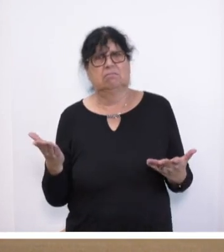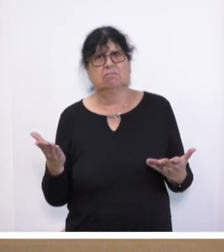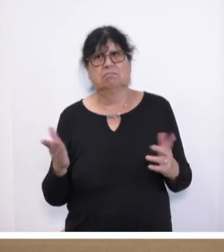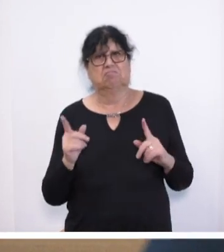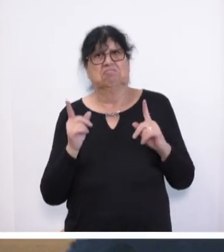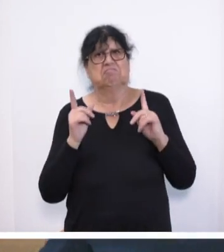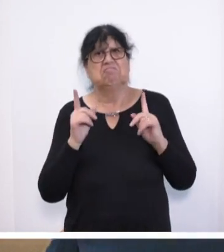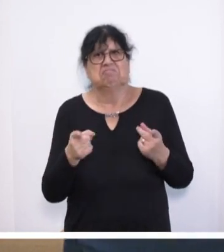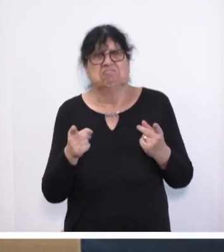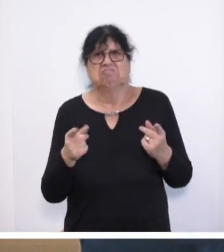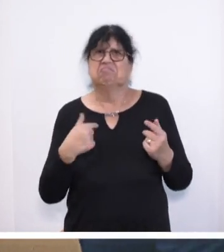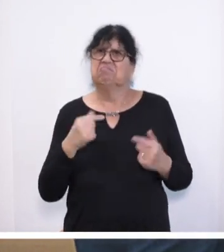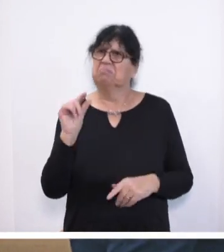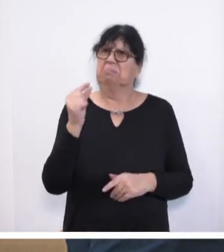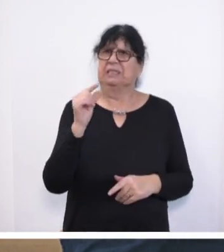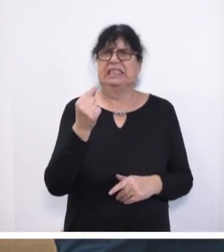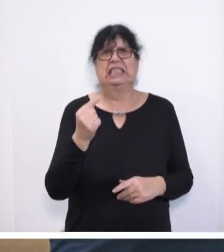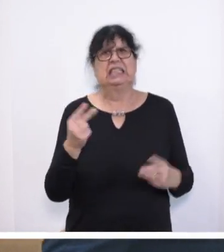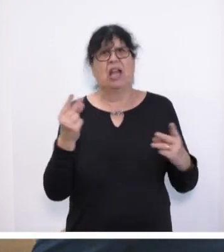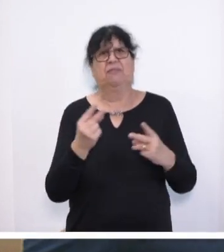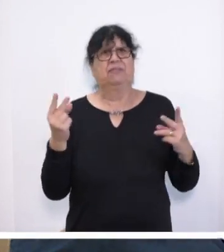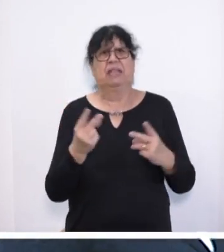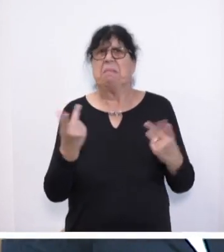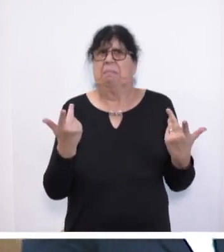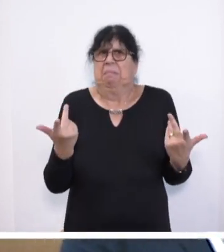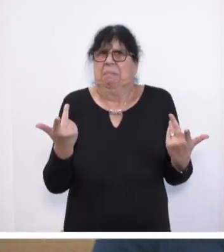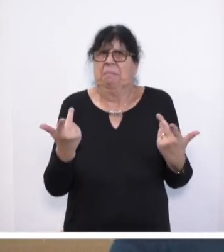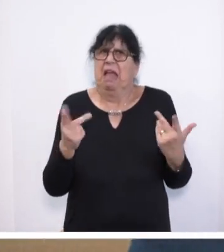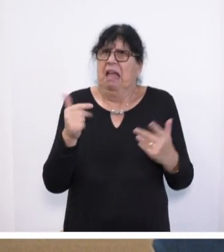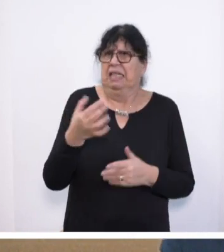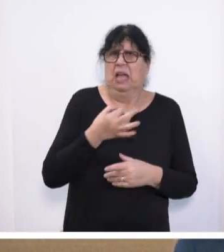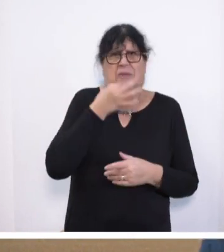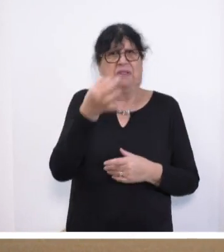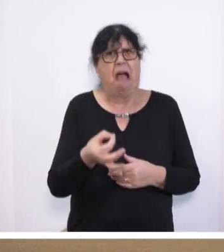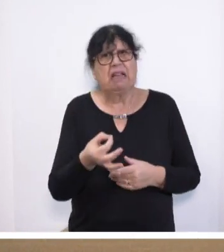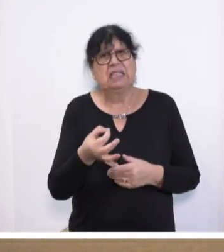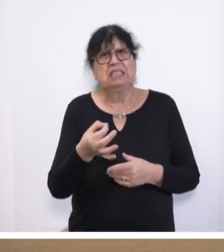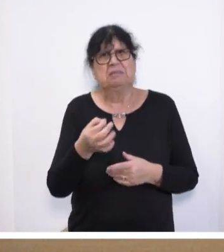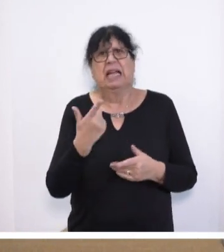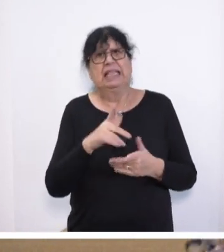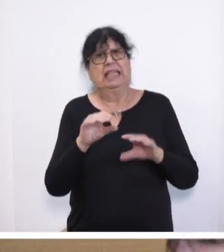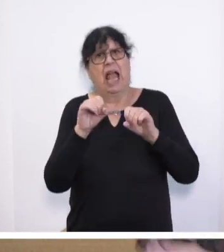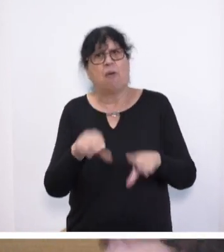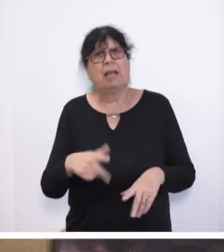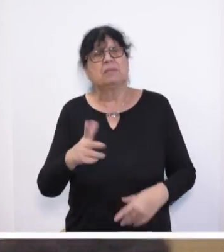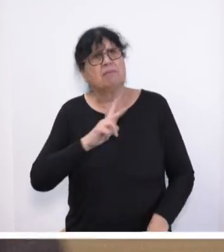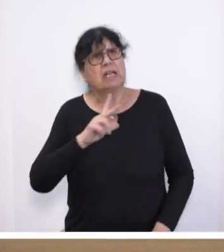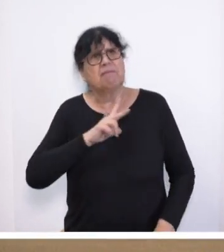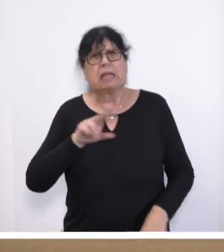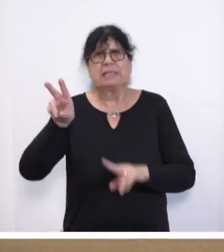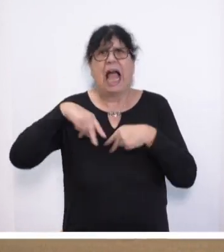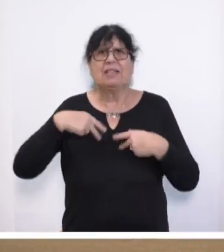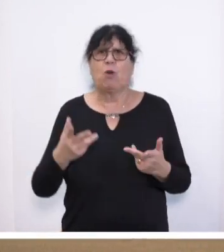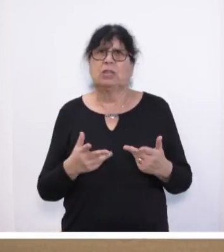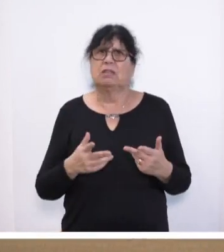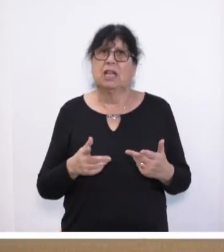Und da geht es mir so ein bisschen wie dem kleinen Prinzen. Der hat ja auch, wenn er eine Frage gestellt hat, nicht aufgegeben, bis er die Antwort bekommen hat. Ich weiß ja nicht,